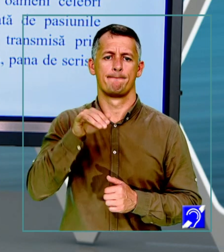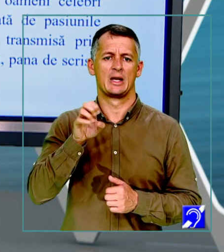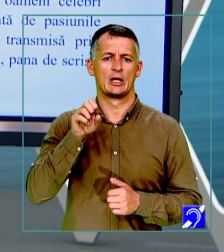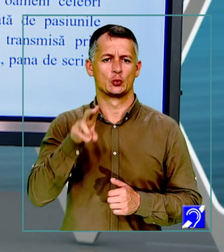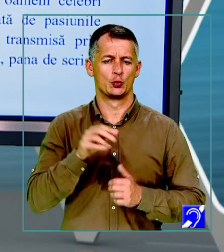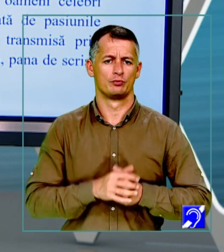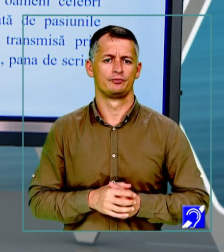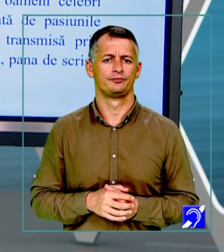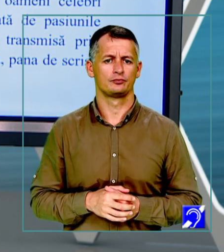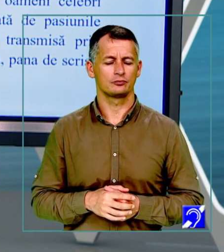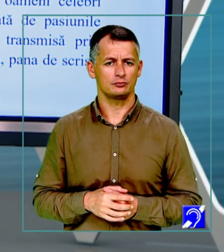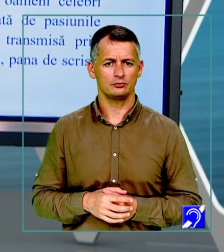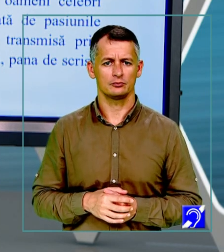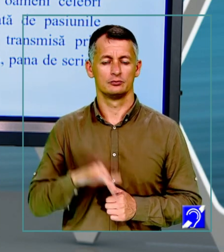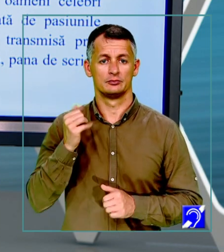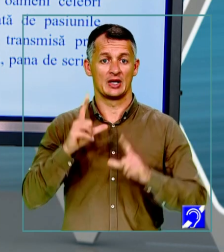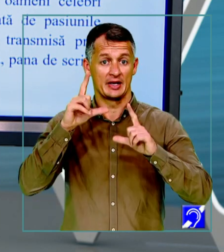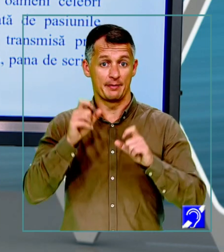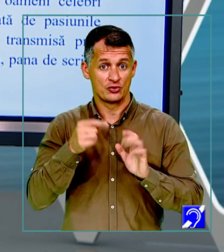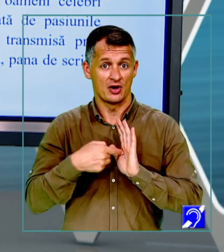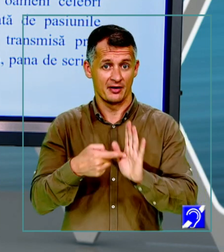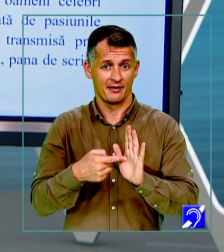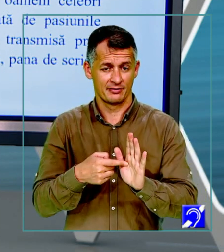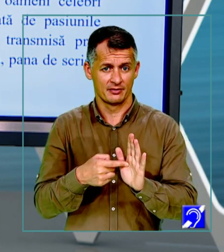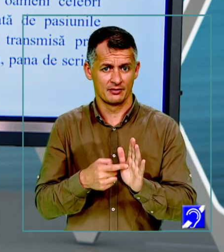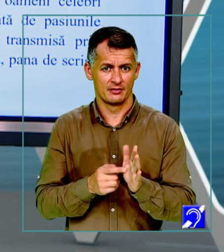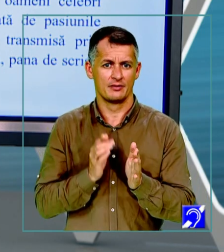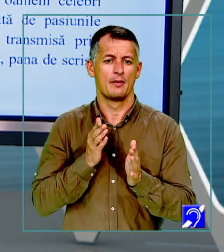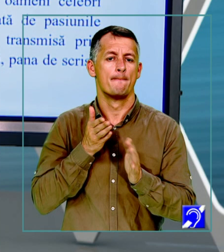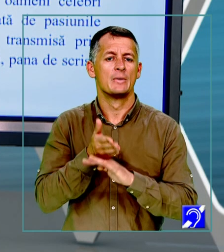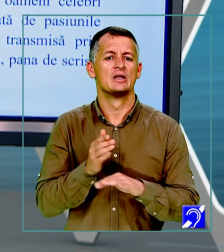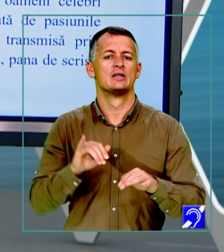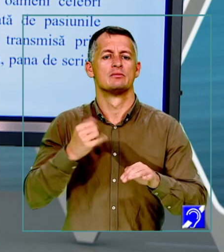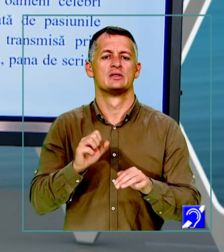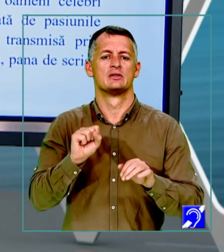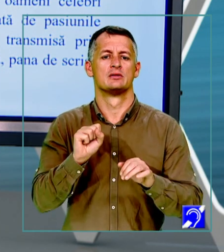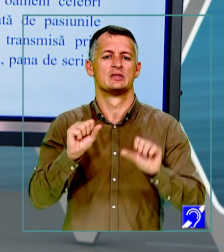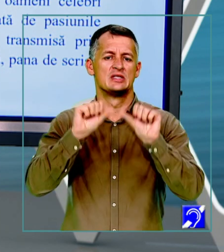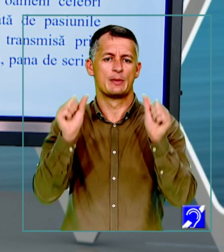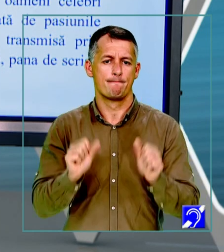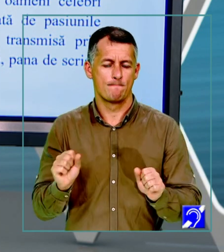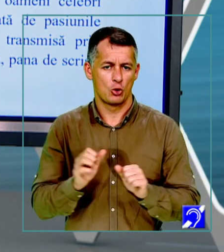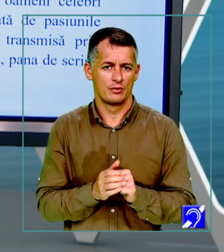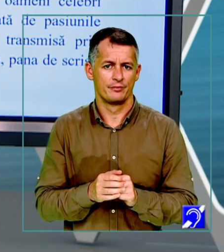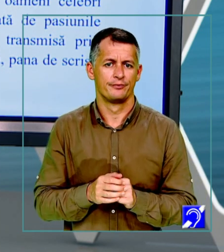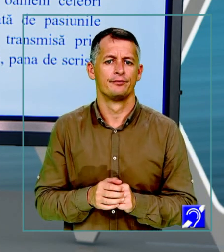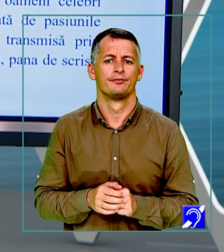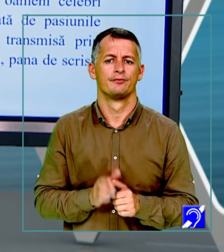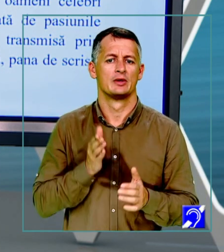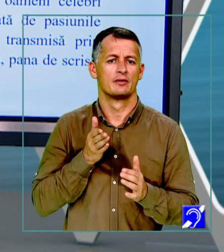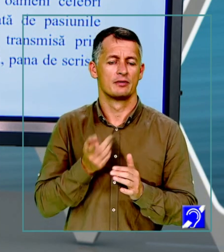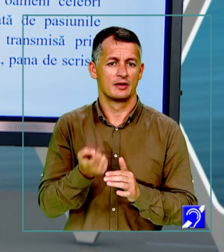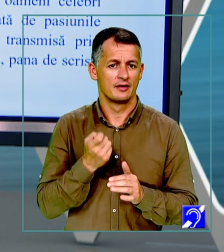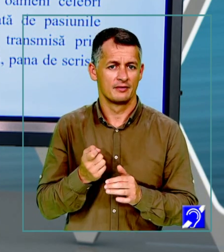În plus, imaginea accentuează informația transmisă prin simboluri și am scris în paranteză simbolurile din